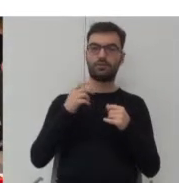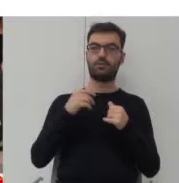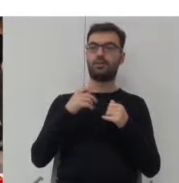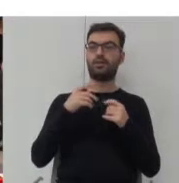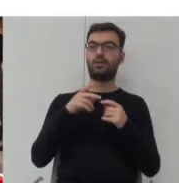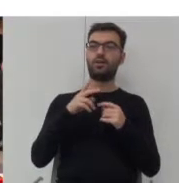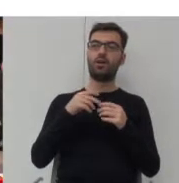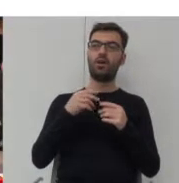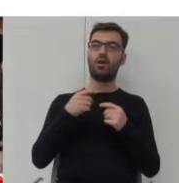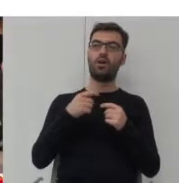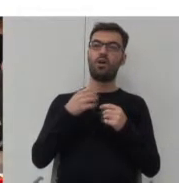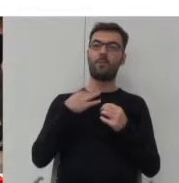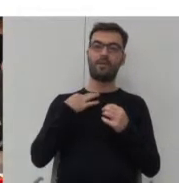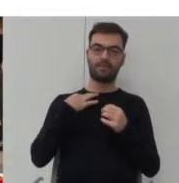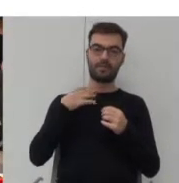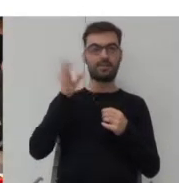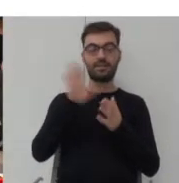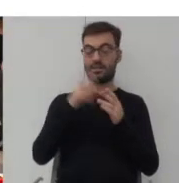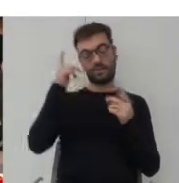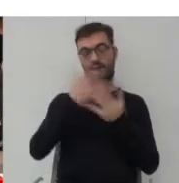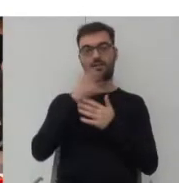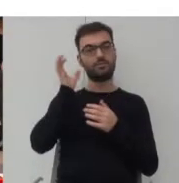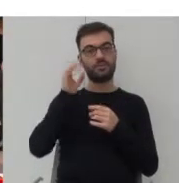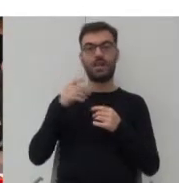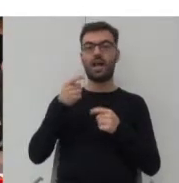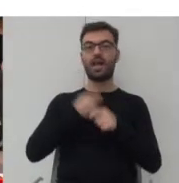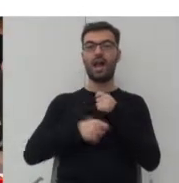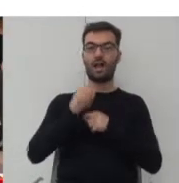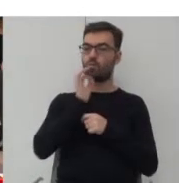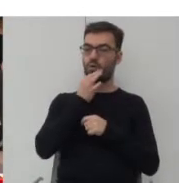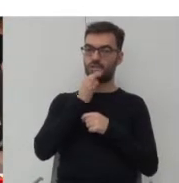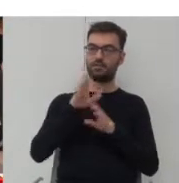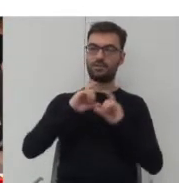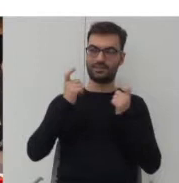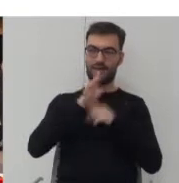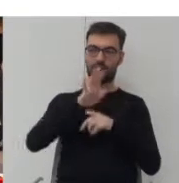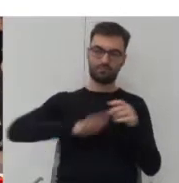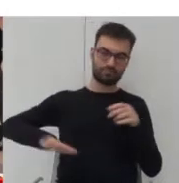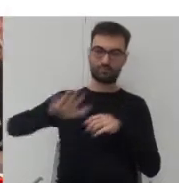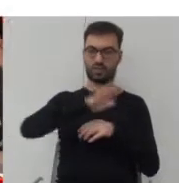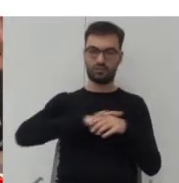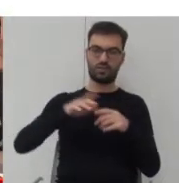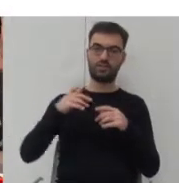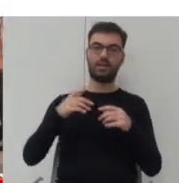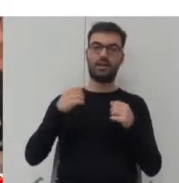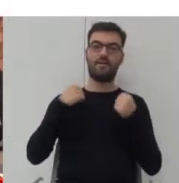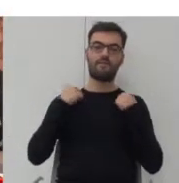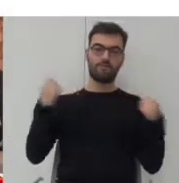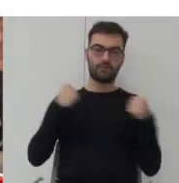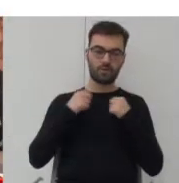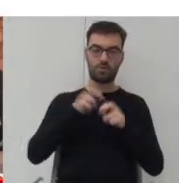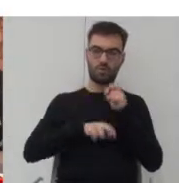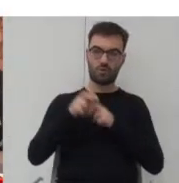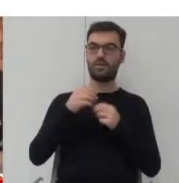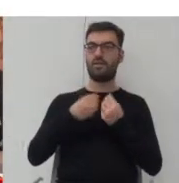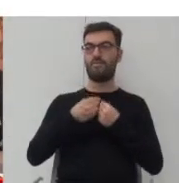komercyjne, które nagle słyszymy o tym, że Galeria Młociny będzie miała całą sferę rekreacyjną olbrzymią, że coraz